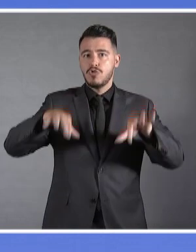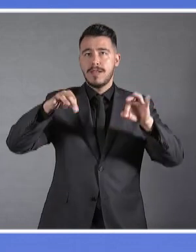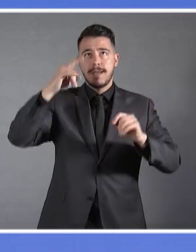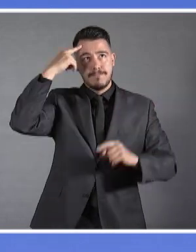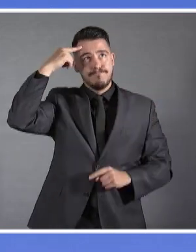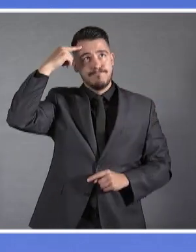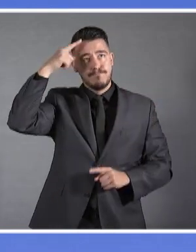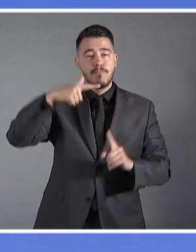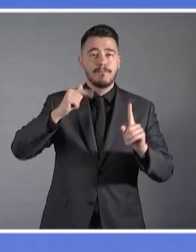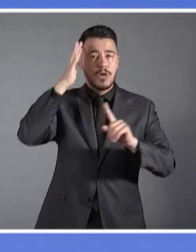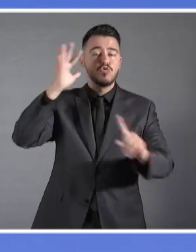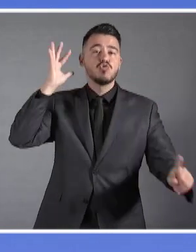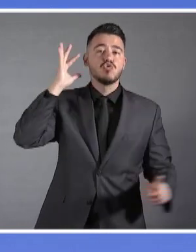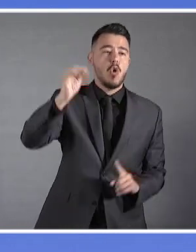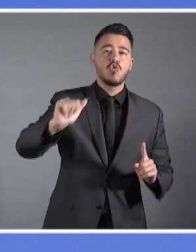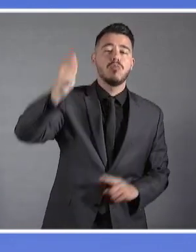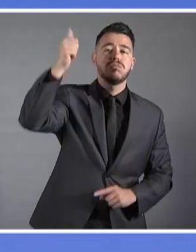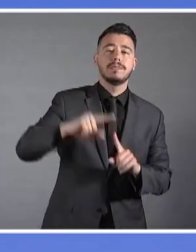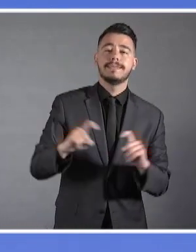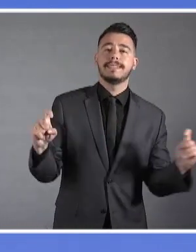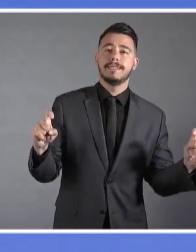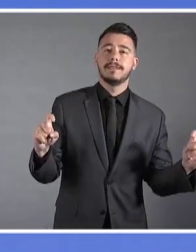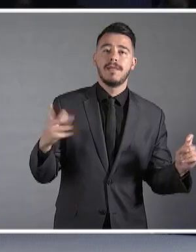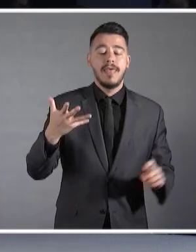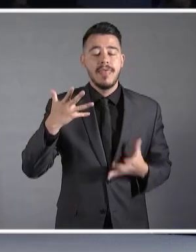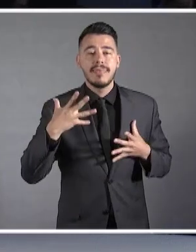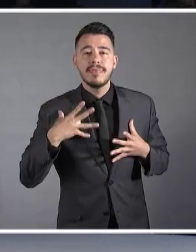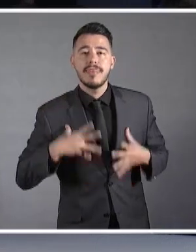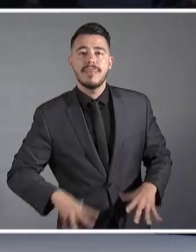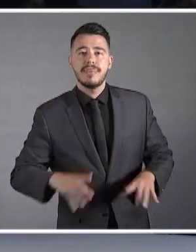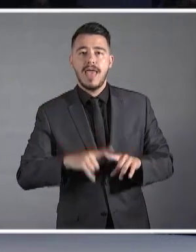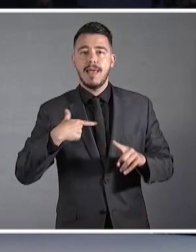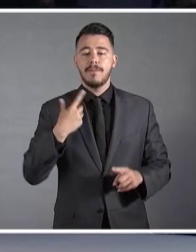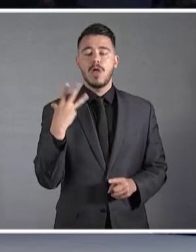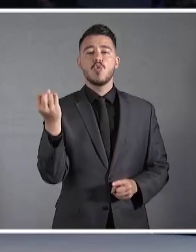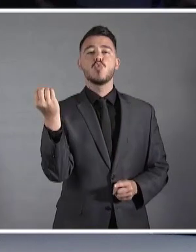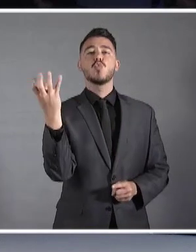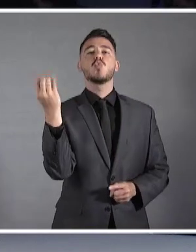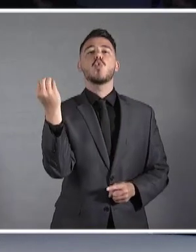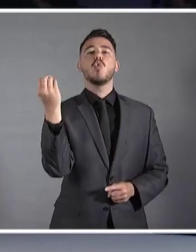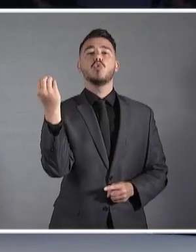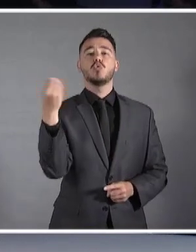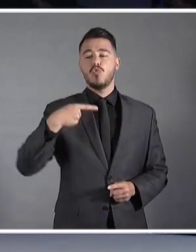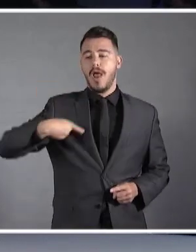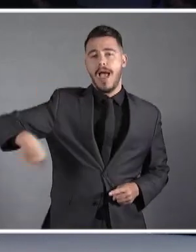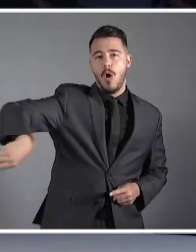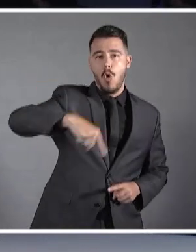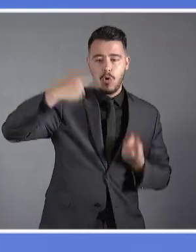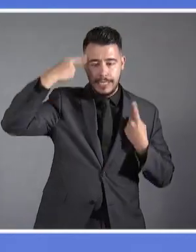επίτευξη, την καλλιέργεια κουλτούρας εθνικής συνενόησης, ενότητας και συνένεσης.